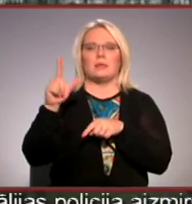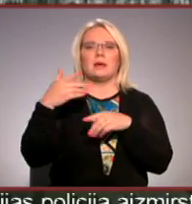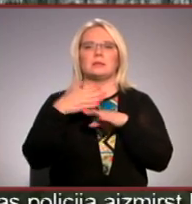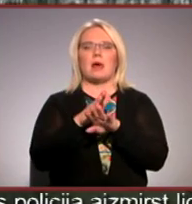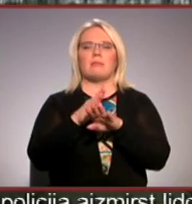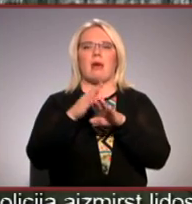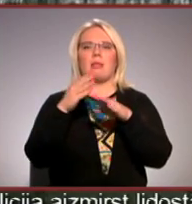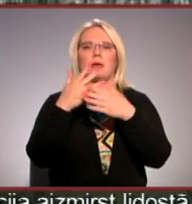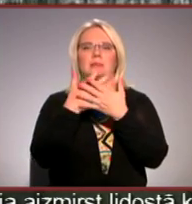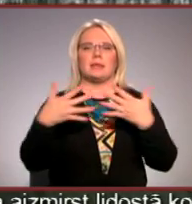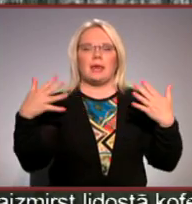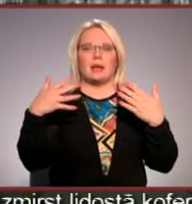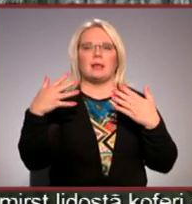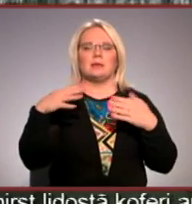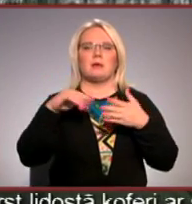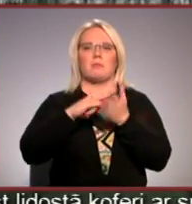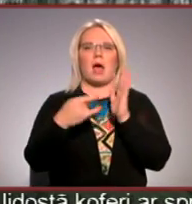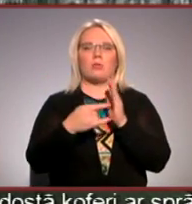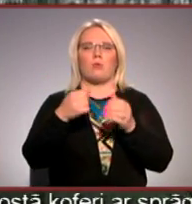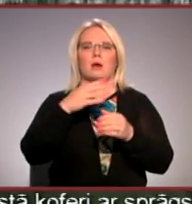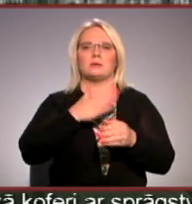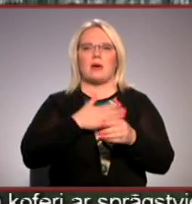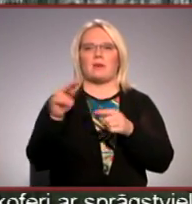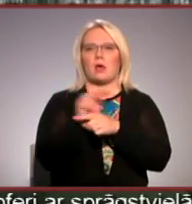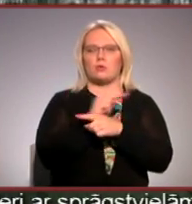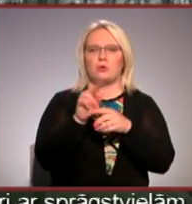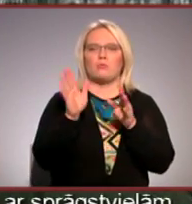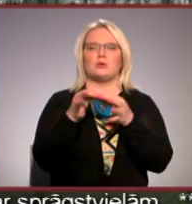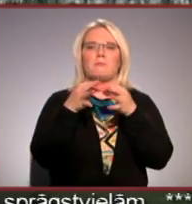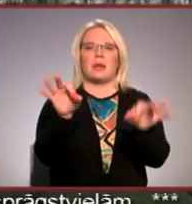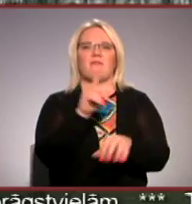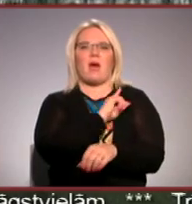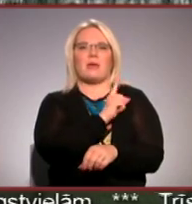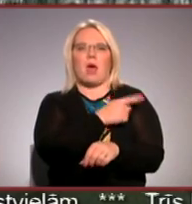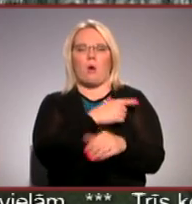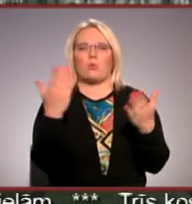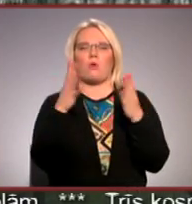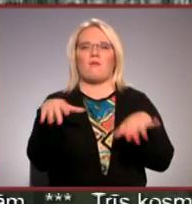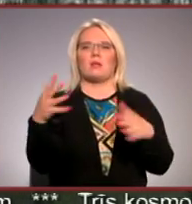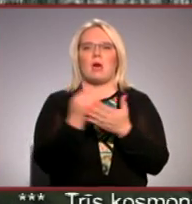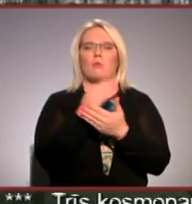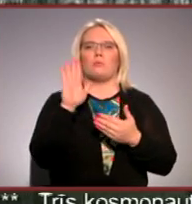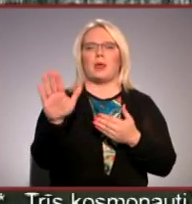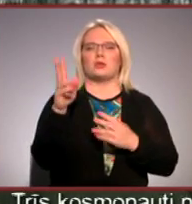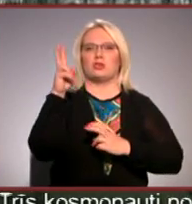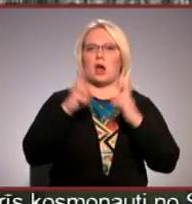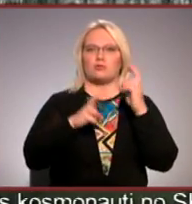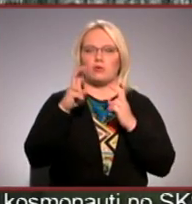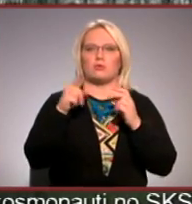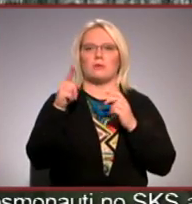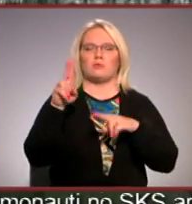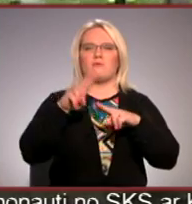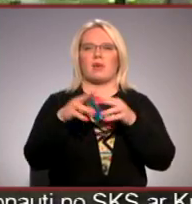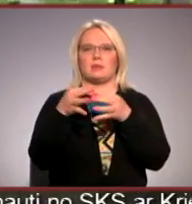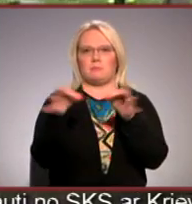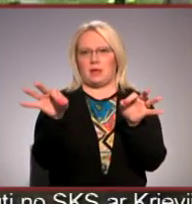savos stīklos plāno veikt rekonstrukcijas, tad noteikti brīvās jaudas, ko varēs dabūt jalgubā priekšražošanas, viņas atbrīvosies, viņas